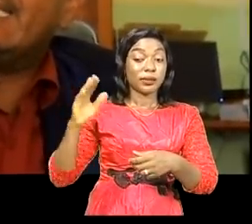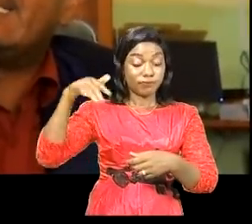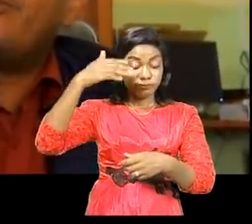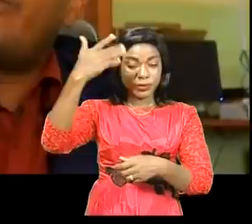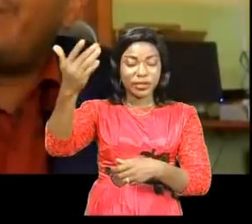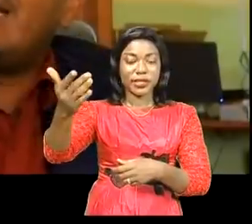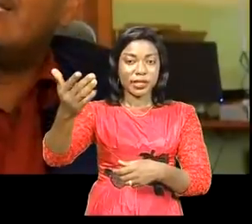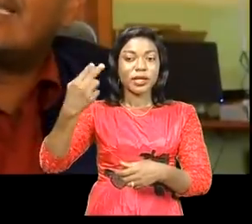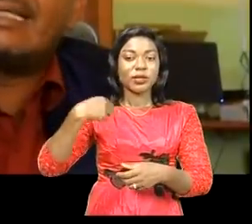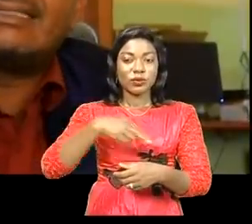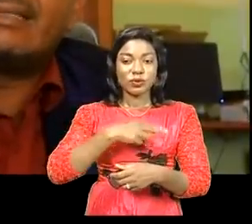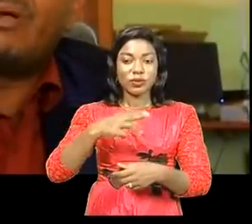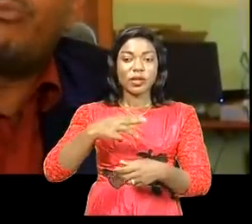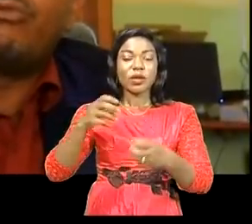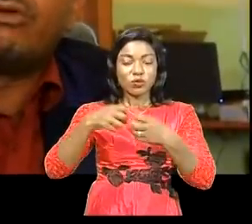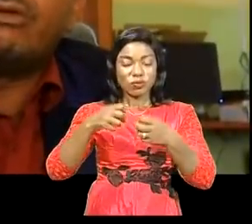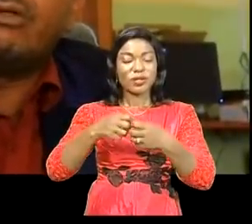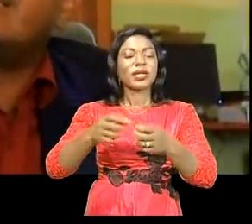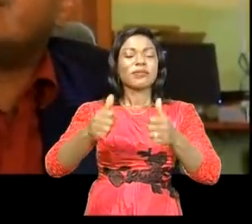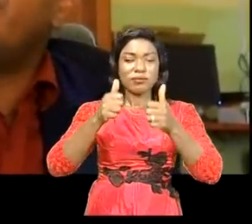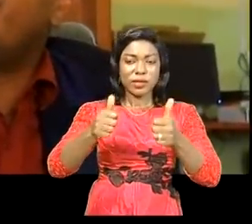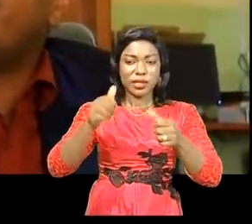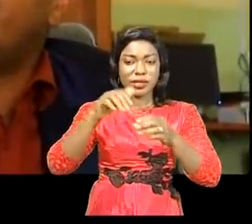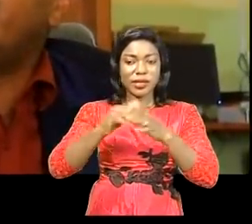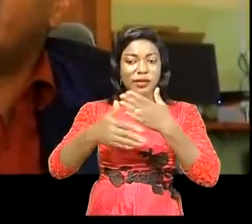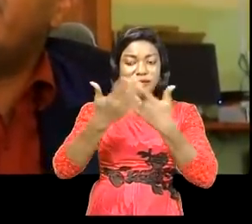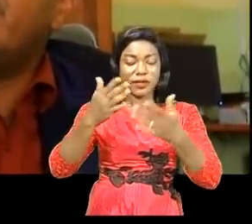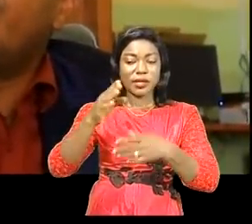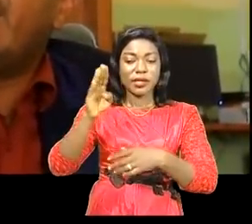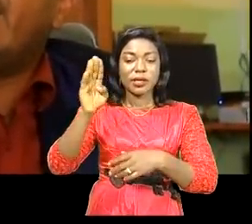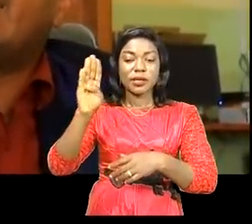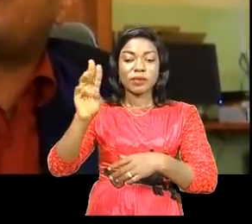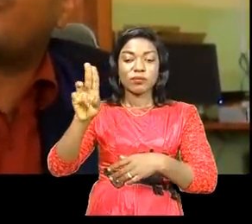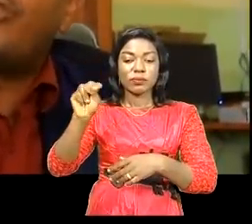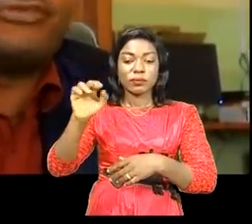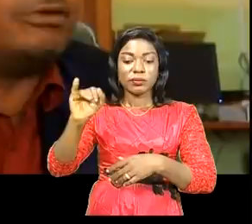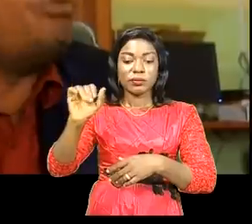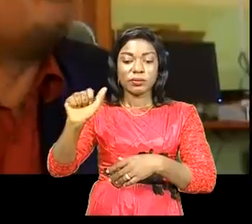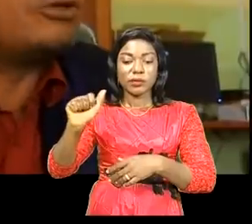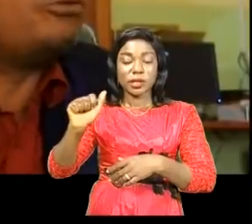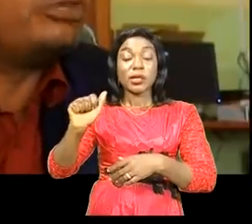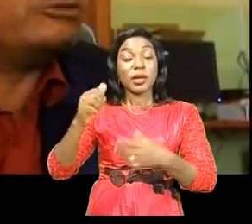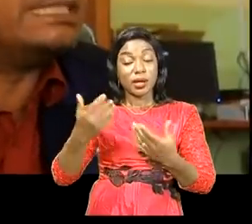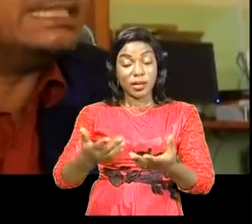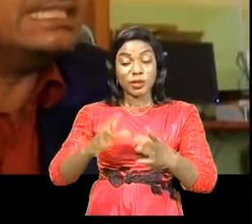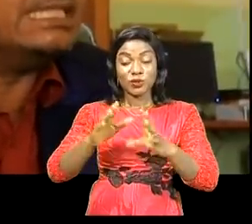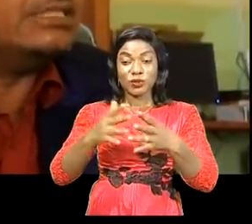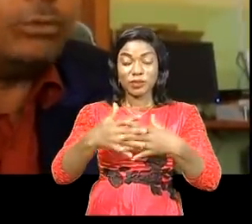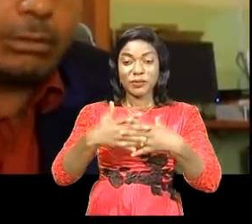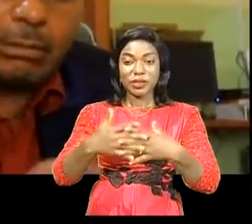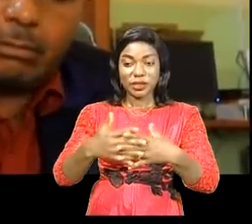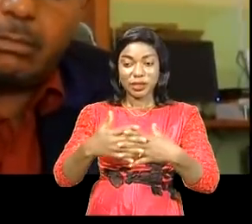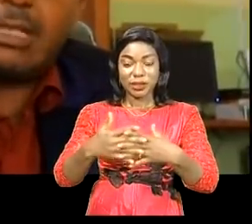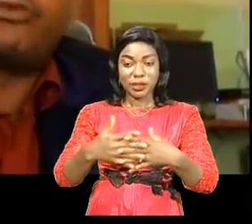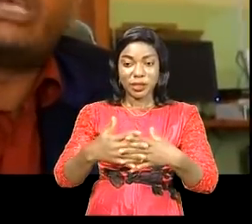viennent, nous allons stabiliser les courants dans la ville de Bounia et ses environs. Dans le plan de relance de nos activités, toutes les machines seront